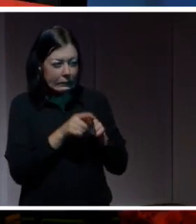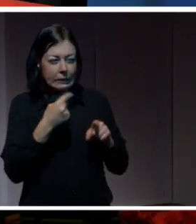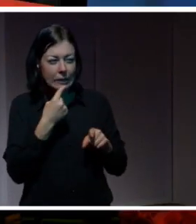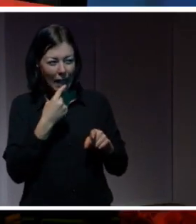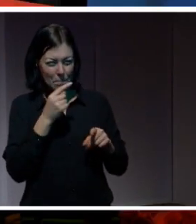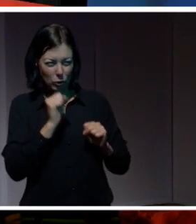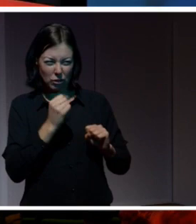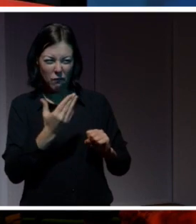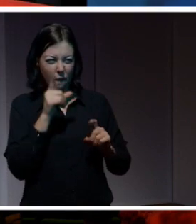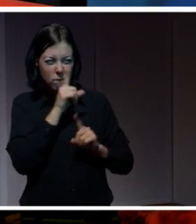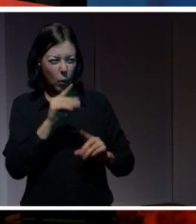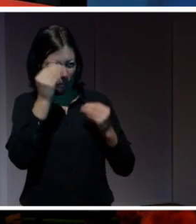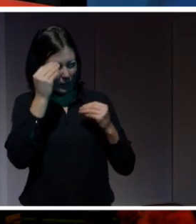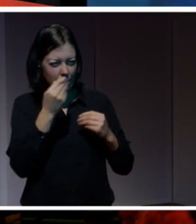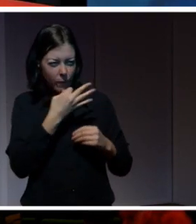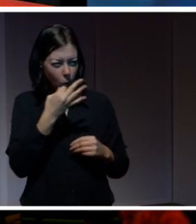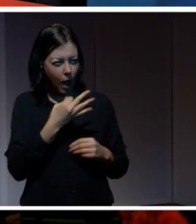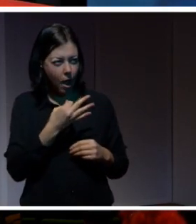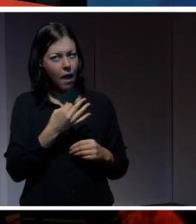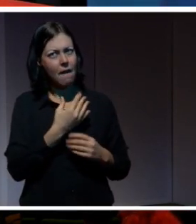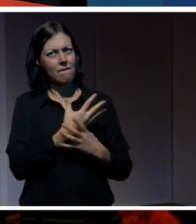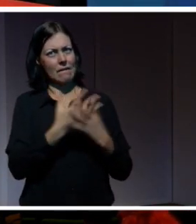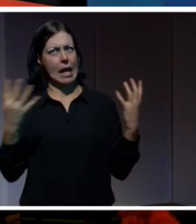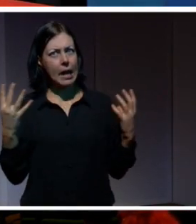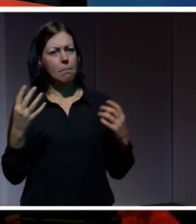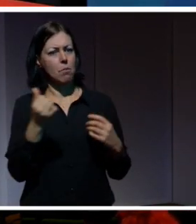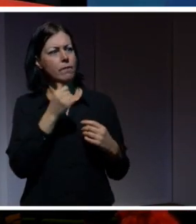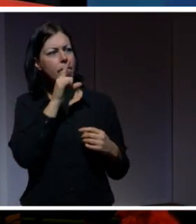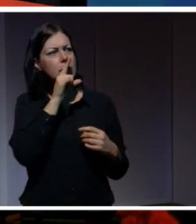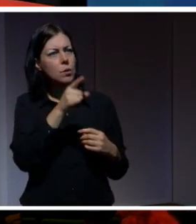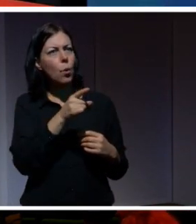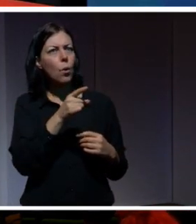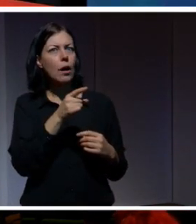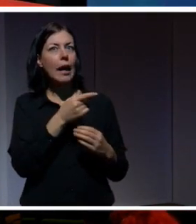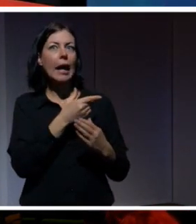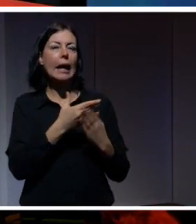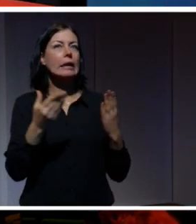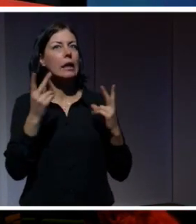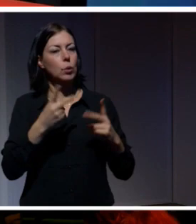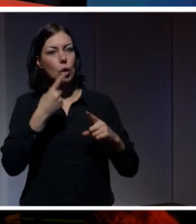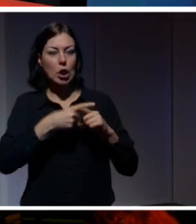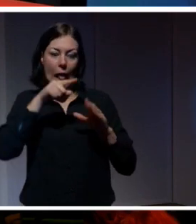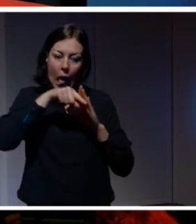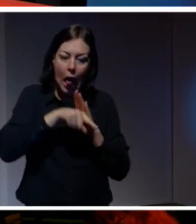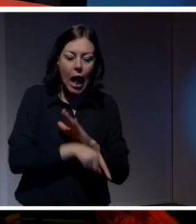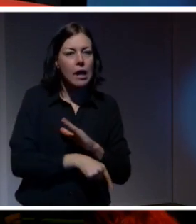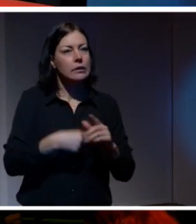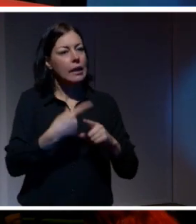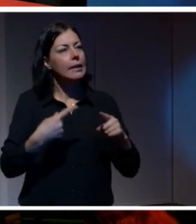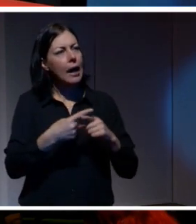folkbildningsfråga. För att flera av oss behöver förstå det här, inte jättedjupt, inte som du gör, men så här